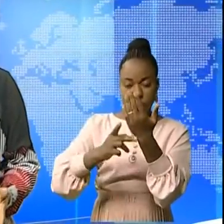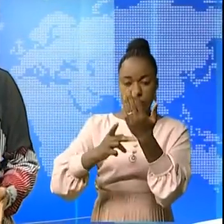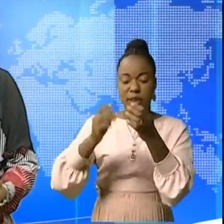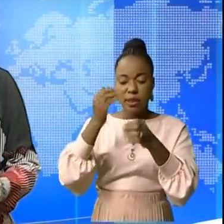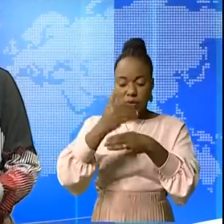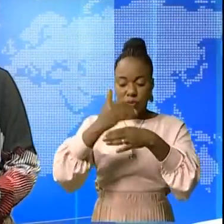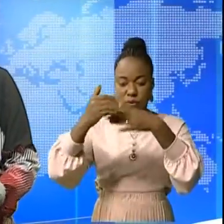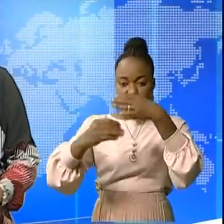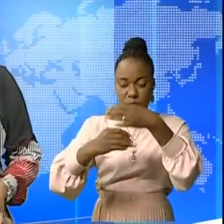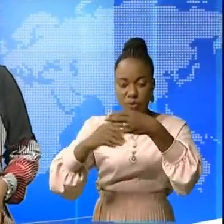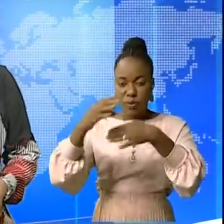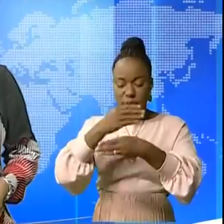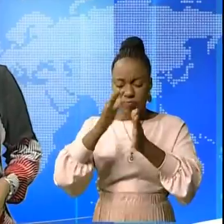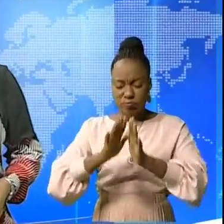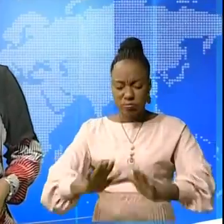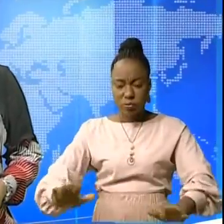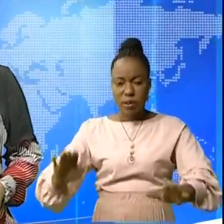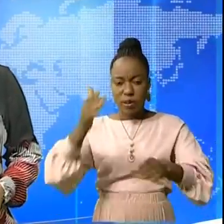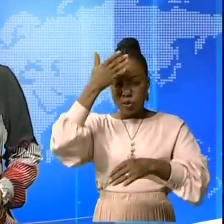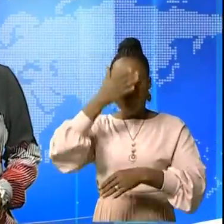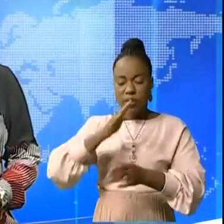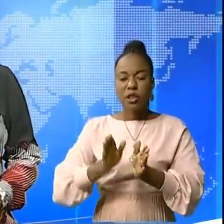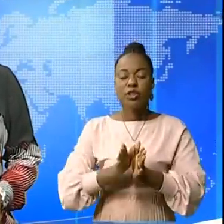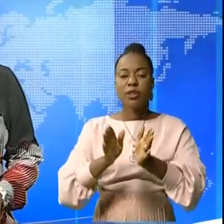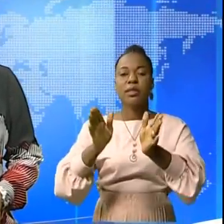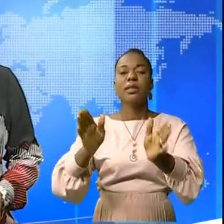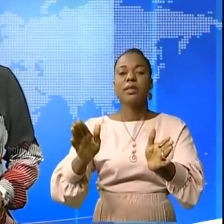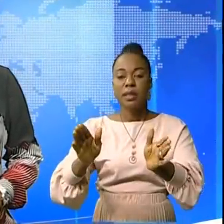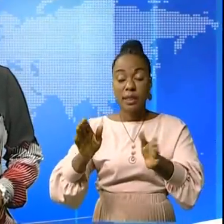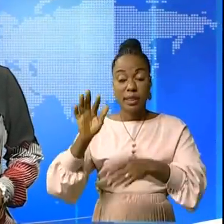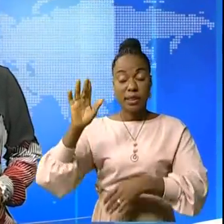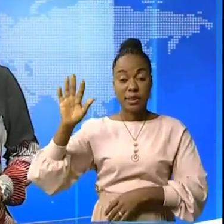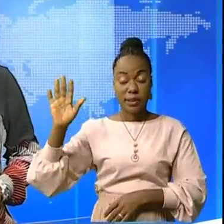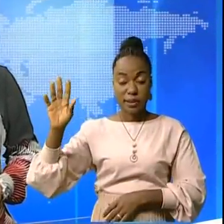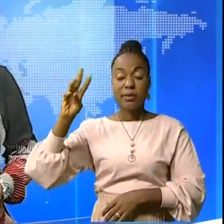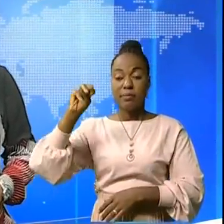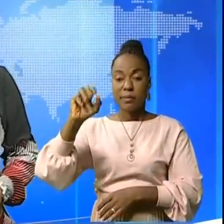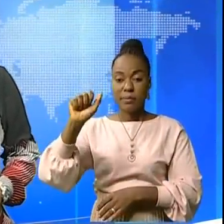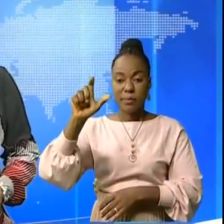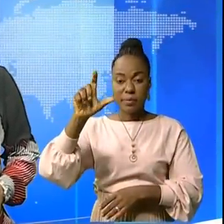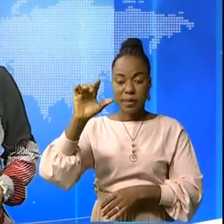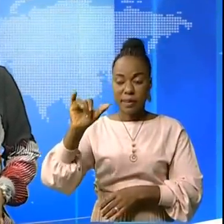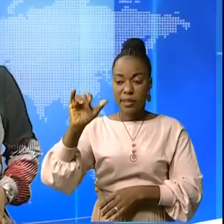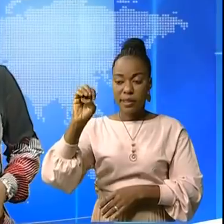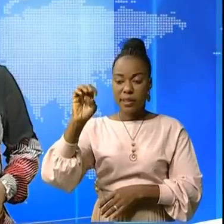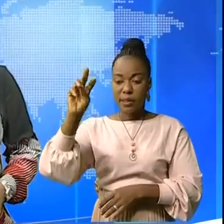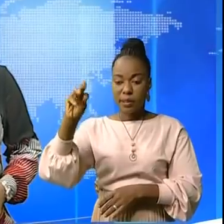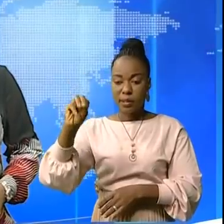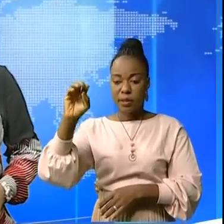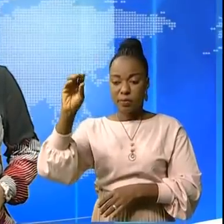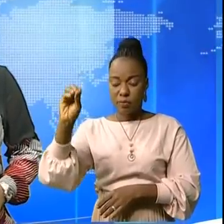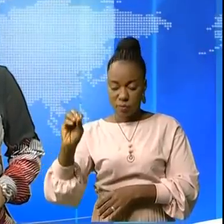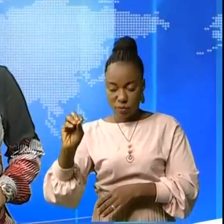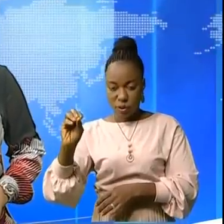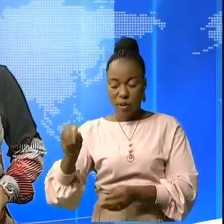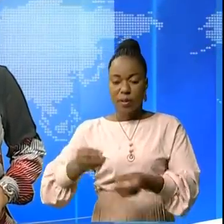réhabilitation et modernisation de l'hôpital général de référence de Kinshasa ex-Mamaimo est confiée au bureau central de